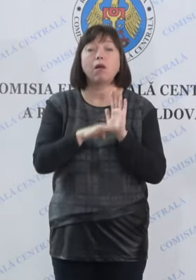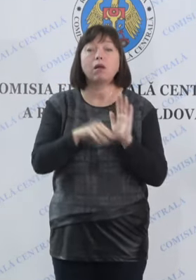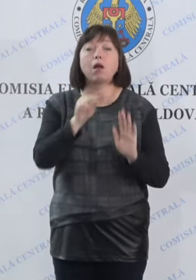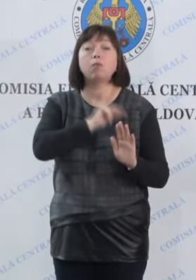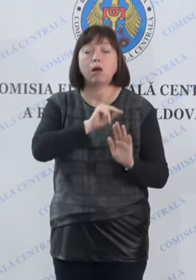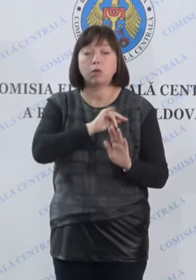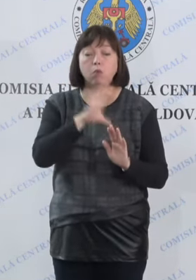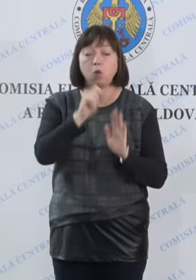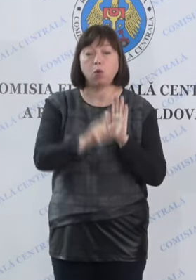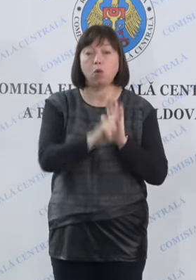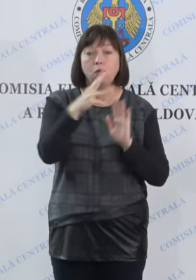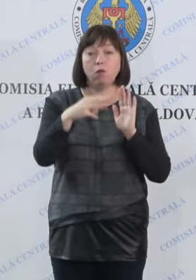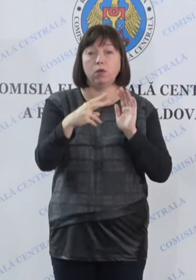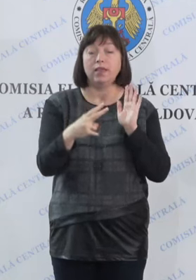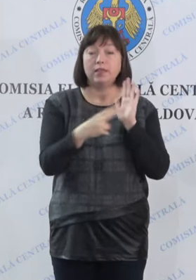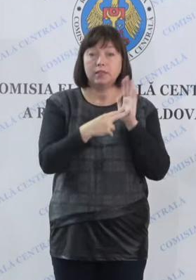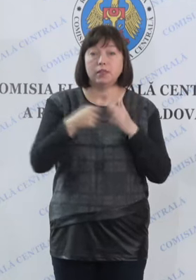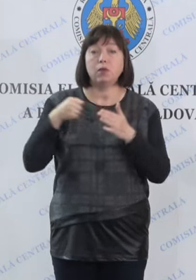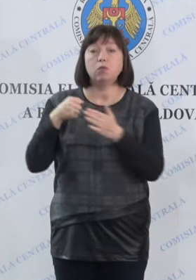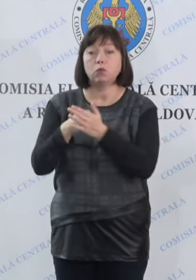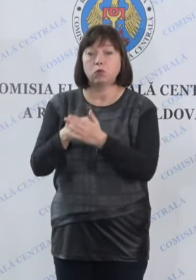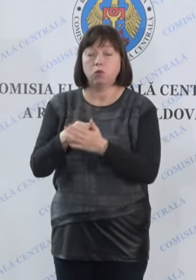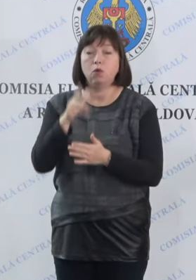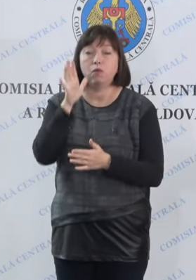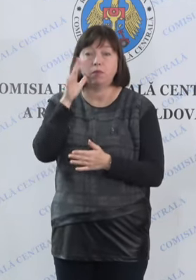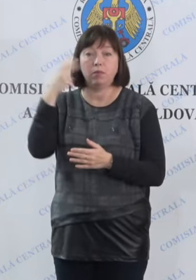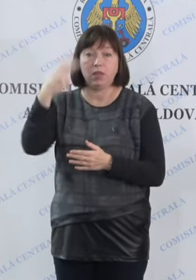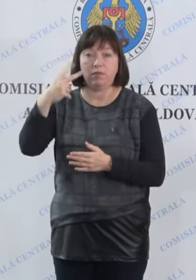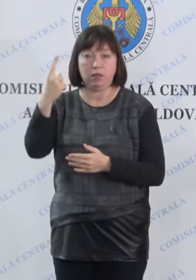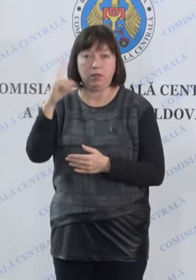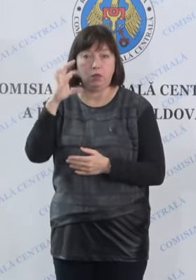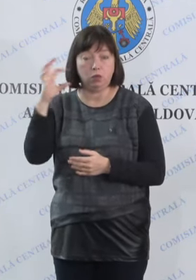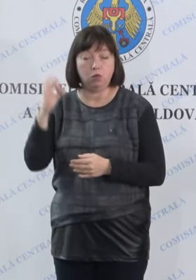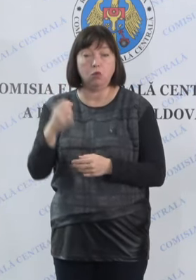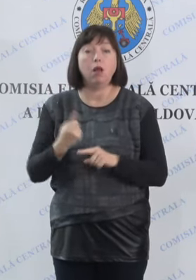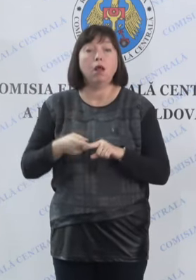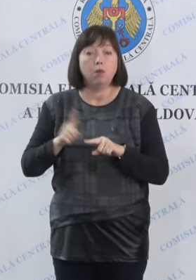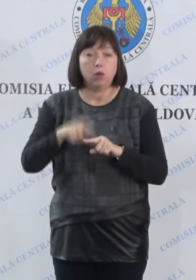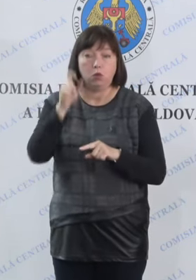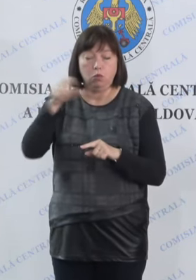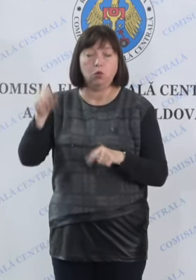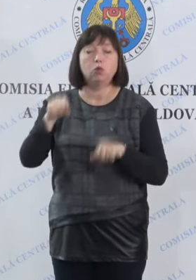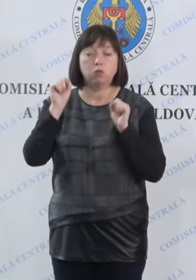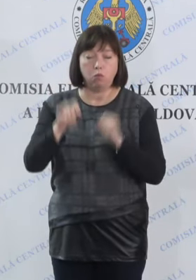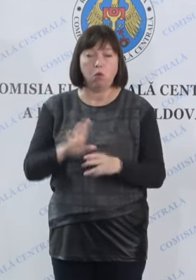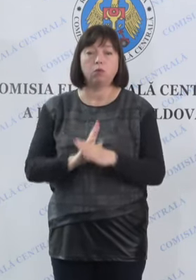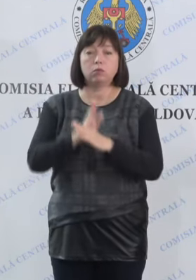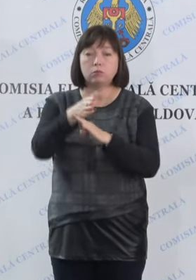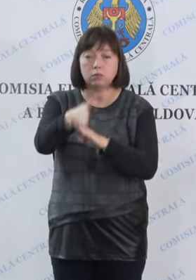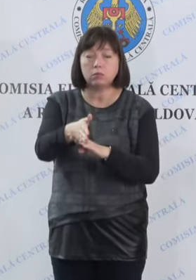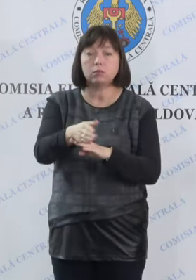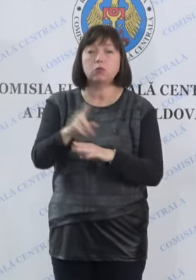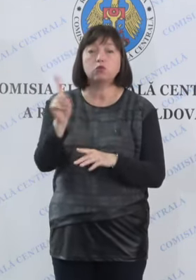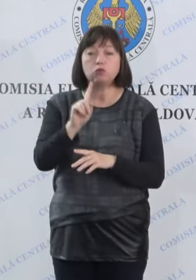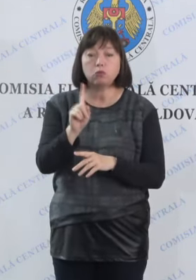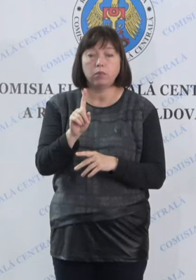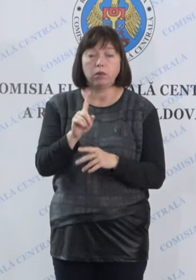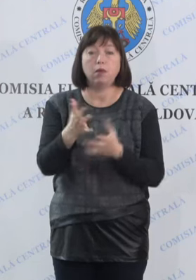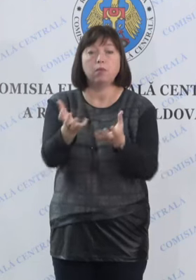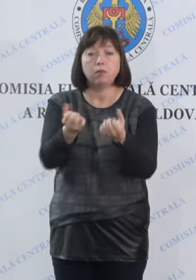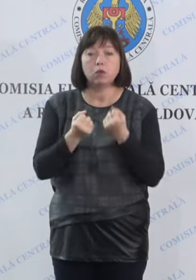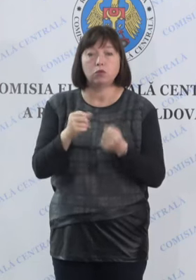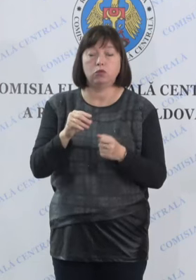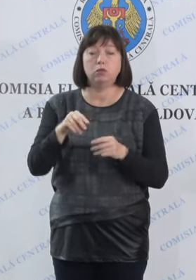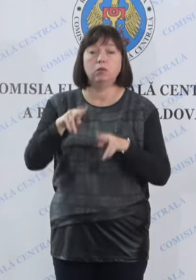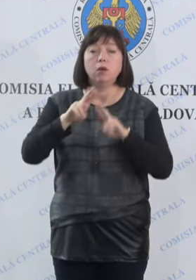lucru este de la ora 7 până la ora 21, astfel cetățenii se pot adresa pentru a primi